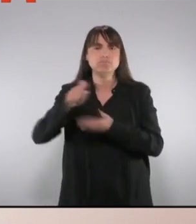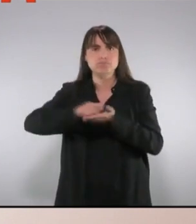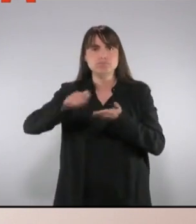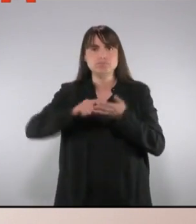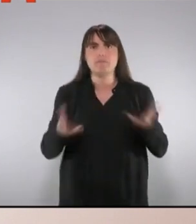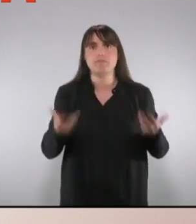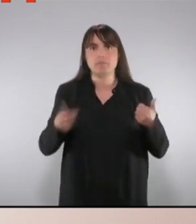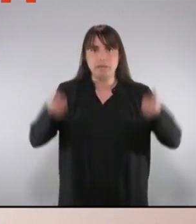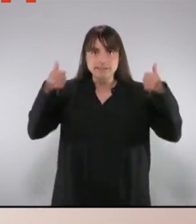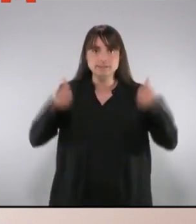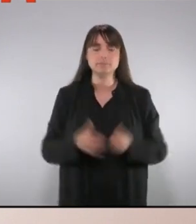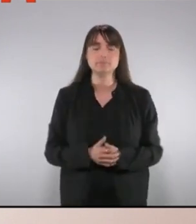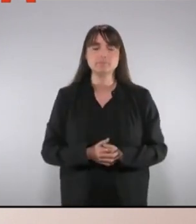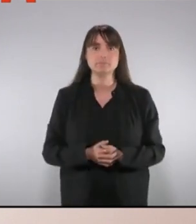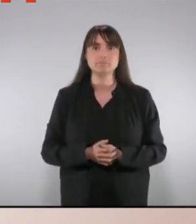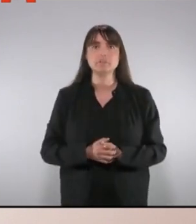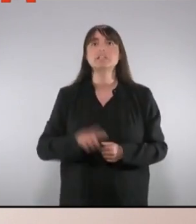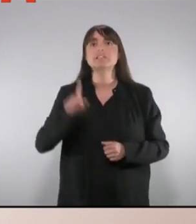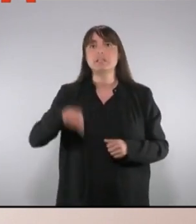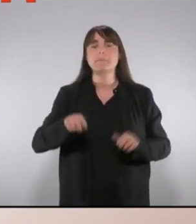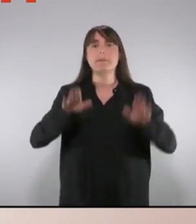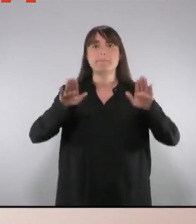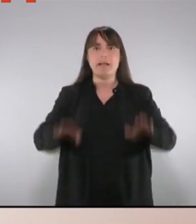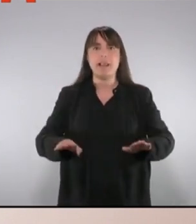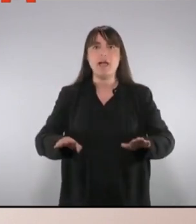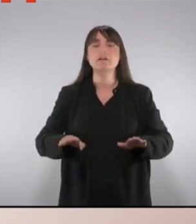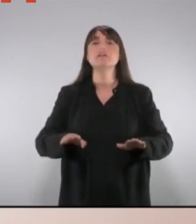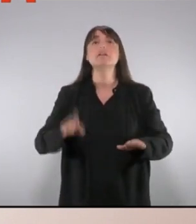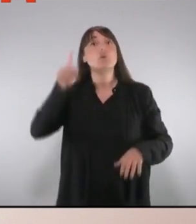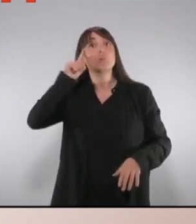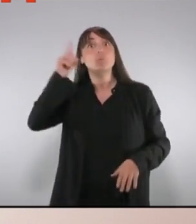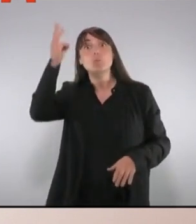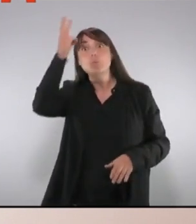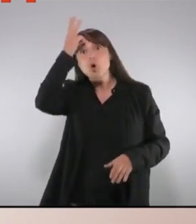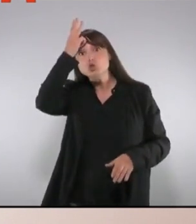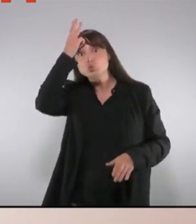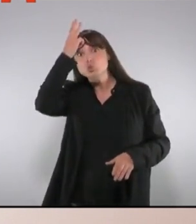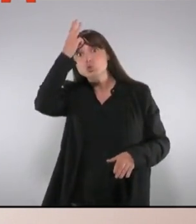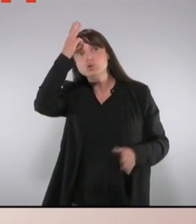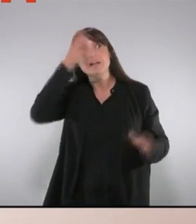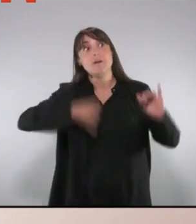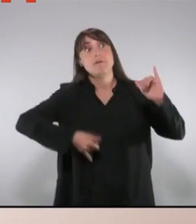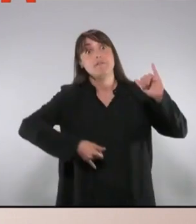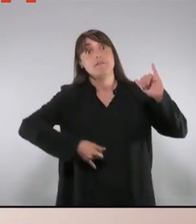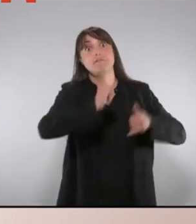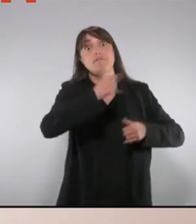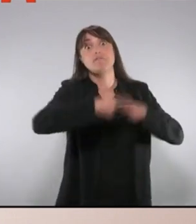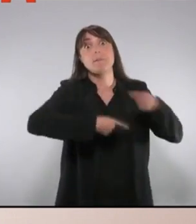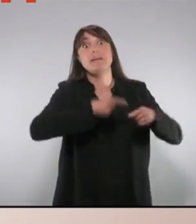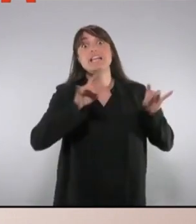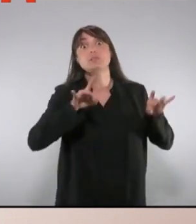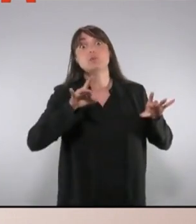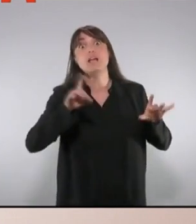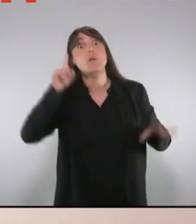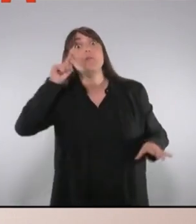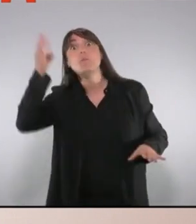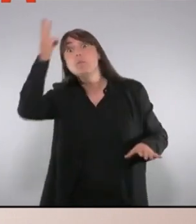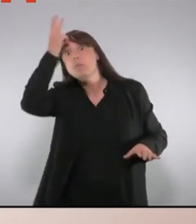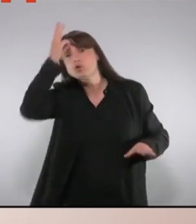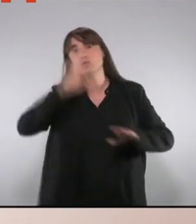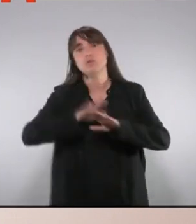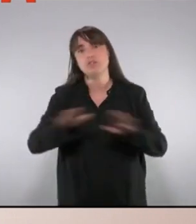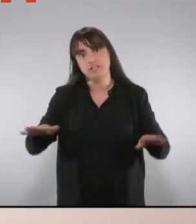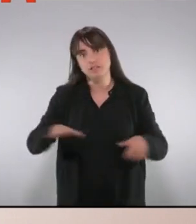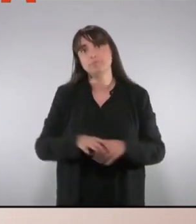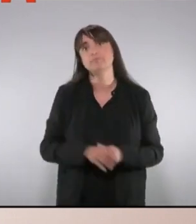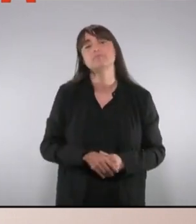I també aturar la participació de Mossos en desnonaments de famílies vulnerables. En definitiva, aturar